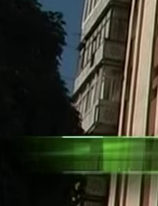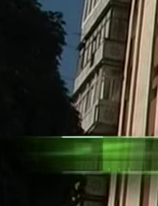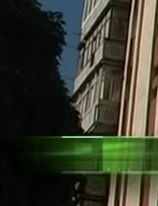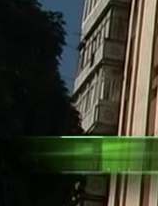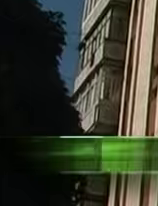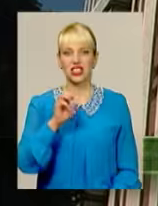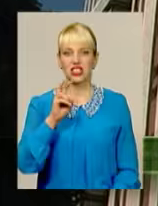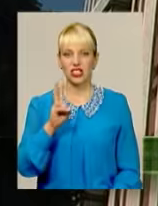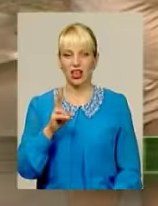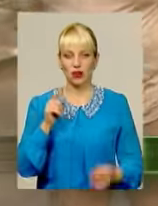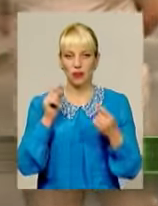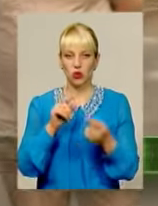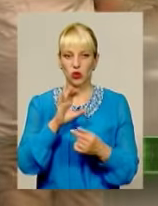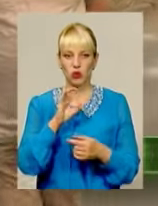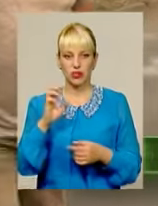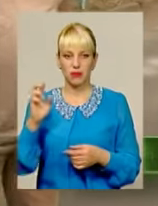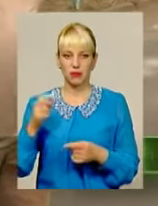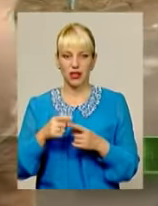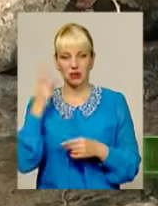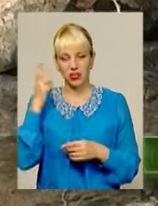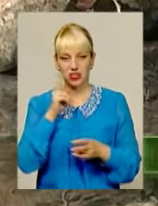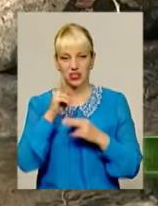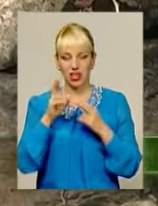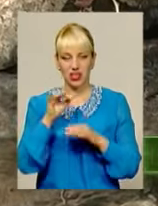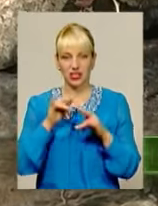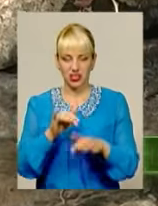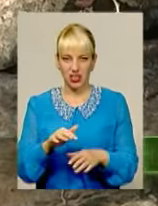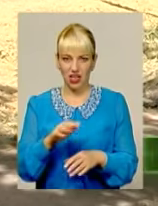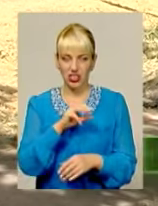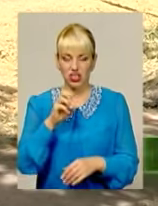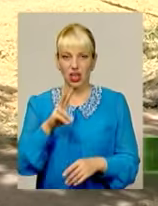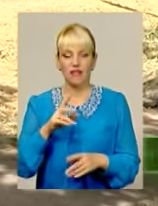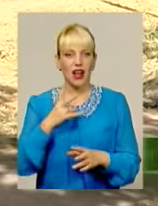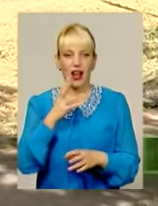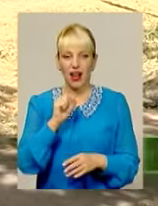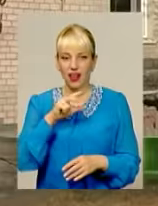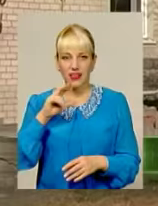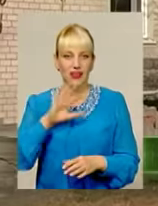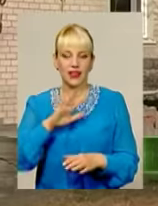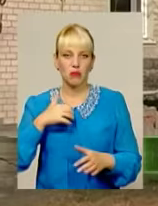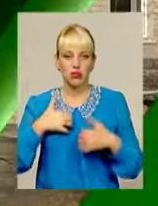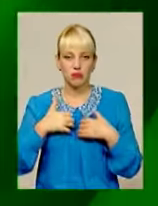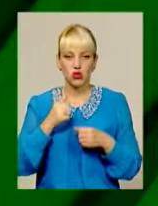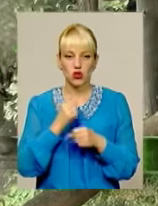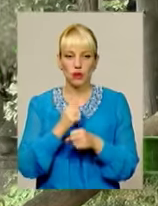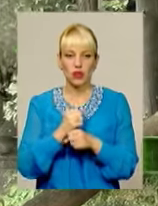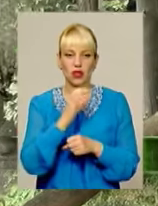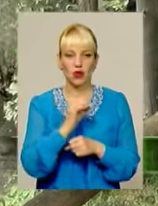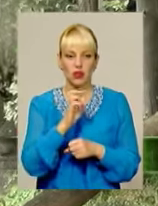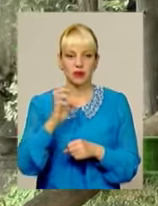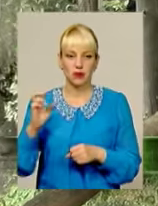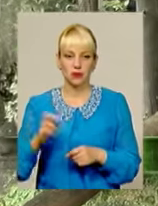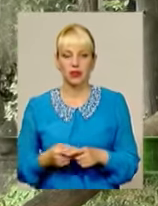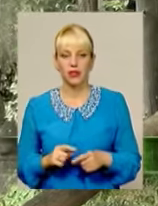Жеки проти ОСББ. Хмельничани скаржаться на діяльність жеків, проте не поспішають створювати об'єднання співвласників. З